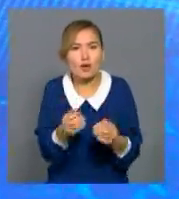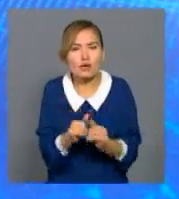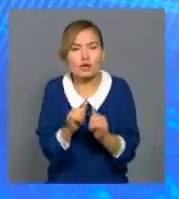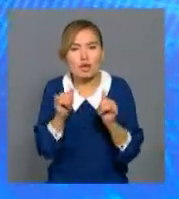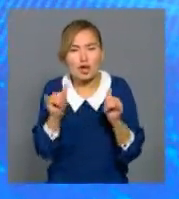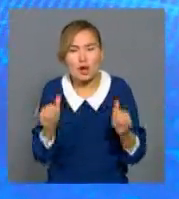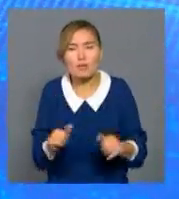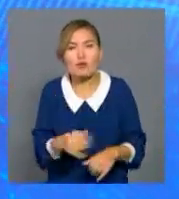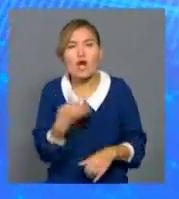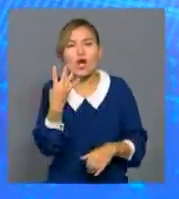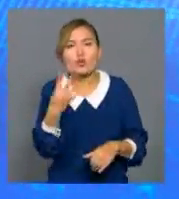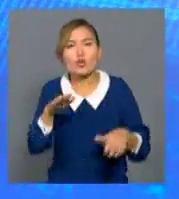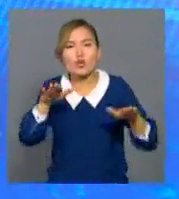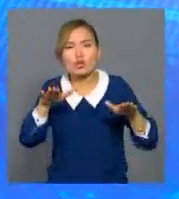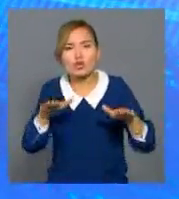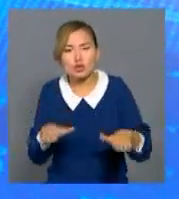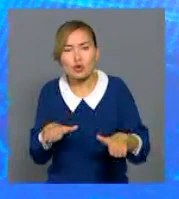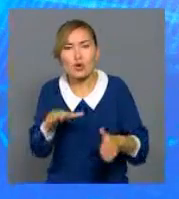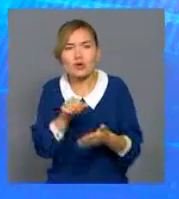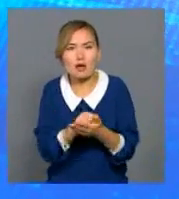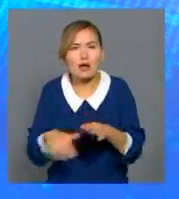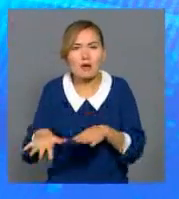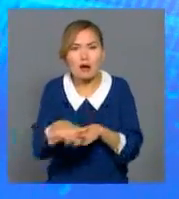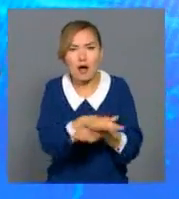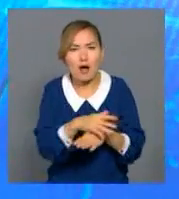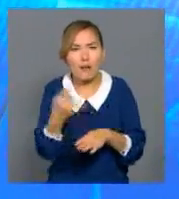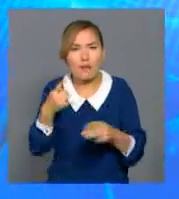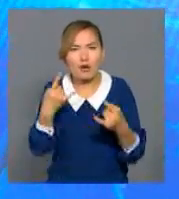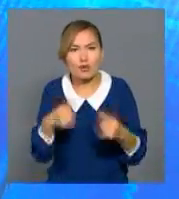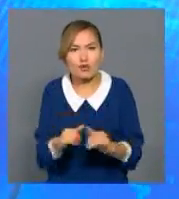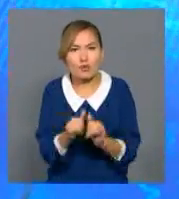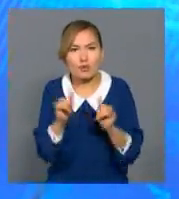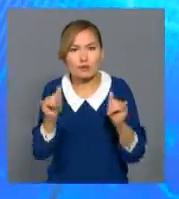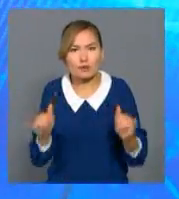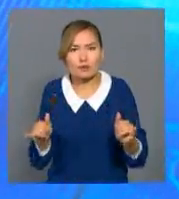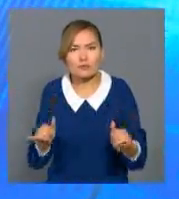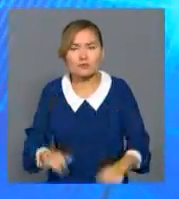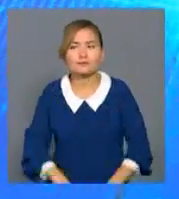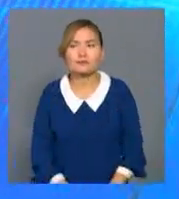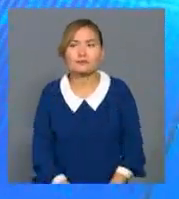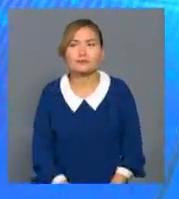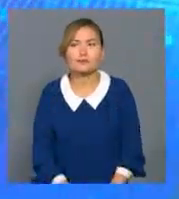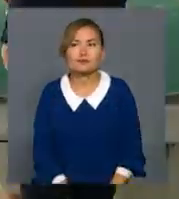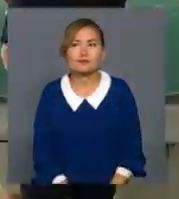төртінші орынға тұрақтаған өңір ақуалы шайлы тілшіміз Мерей Мұратқан ғызы тарқатады.